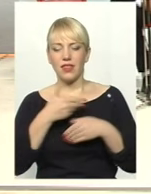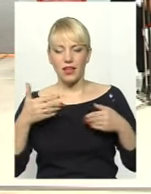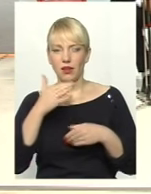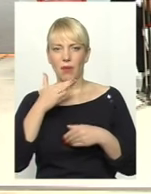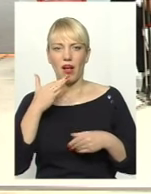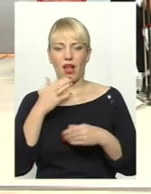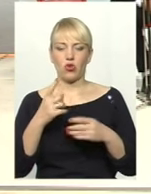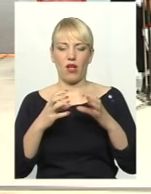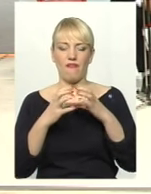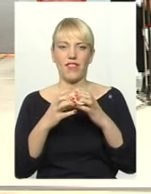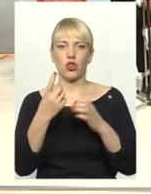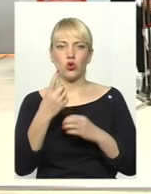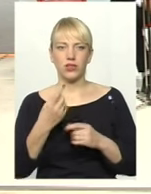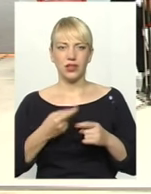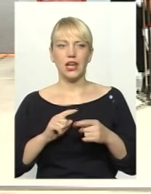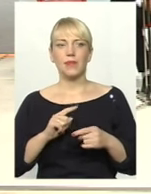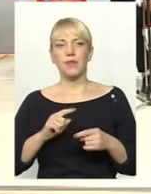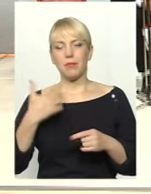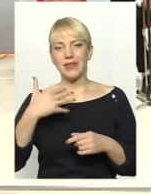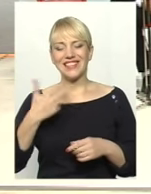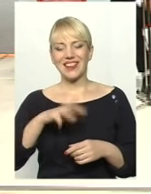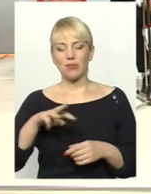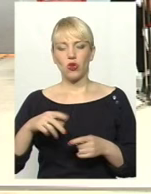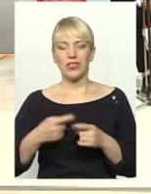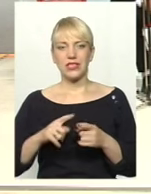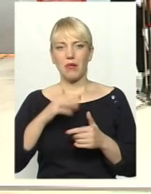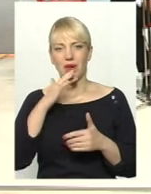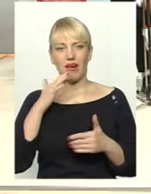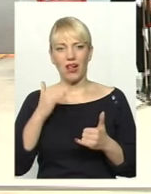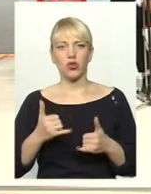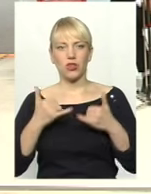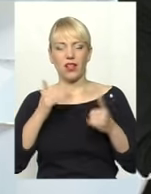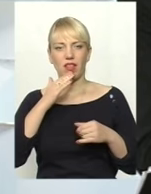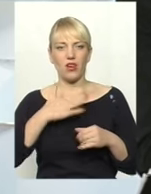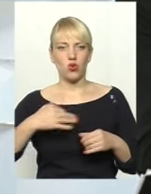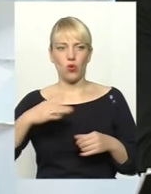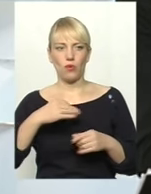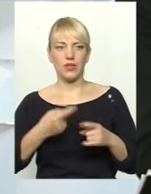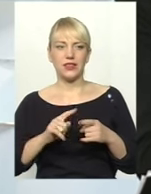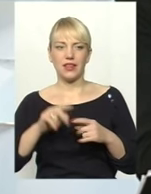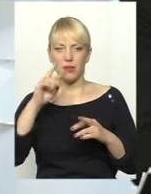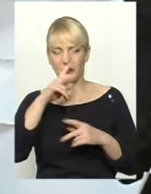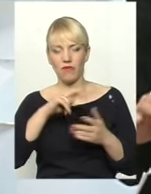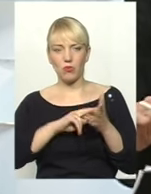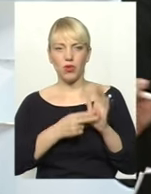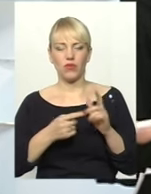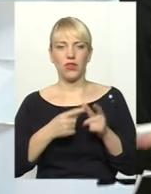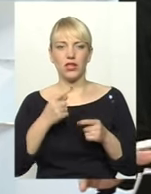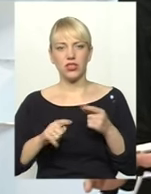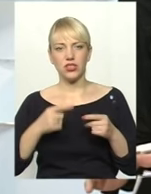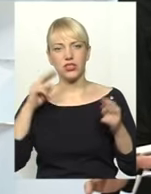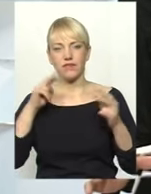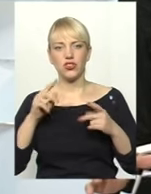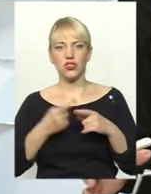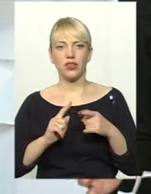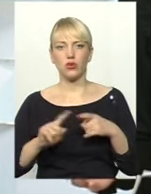мільйонів, багато чи мало, для такої області, як наша, вільних лишків. Це неправильне планування, чи це все-таки свідчення